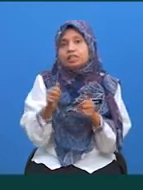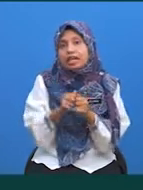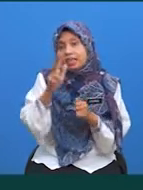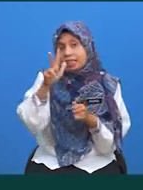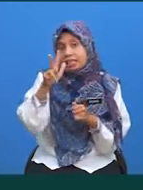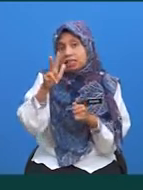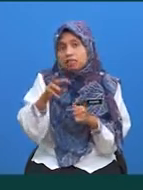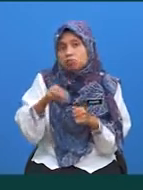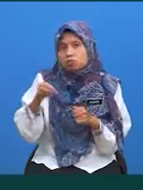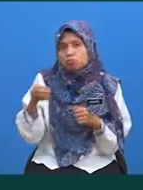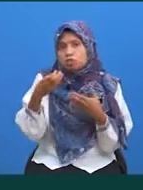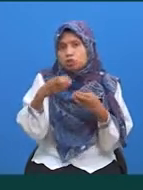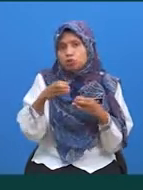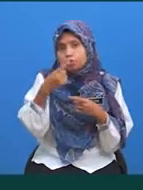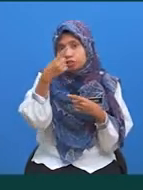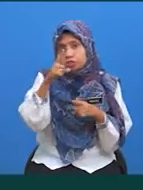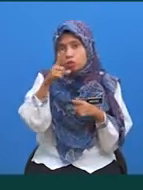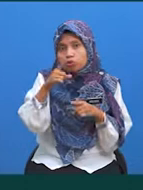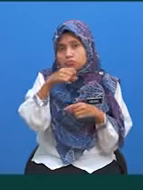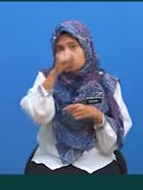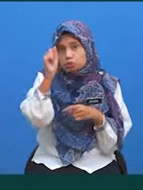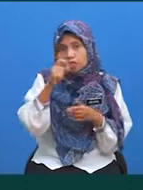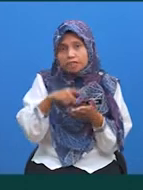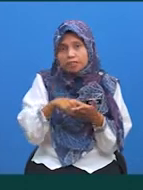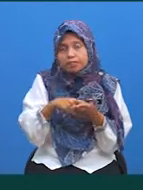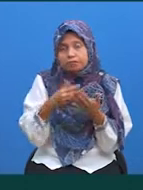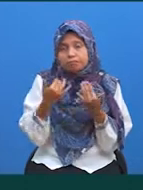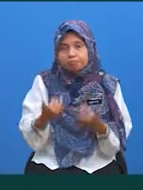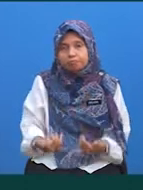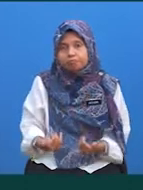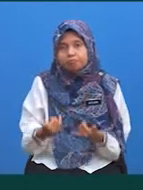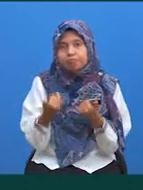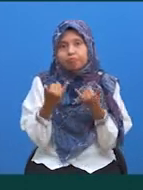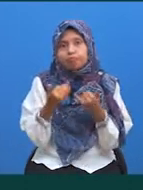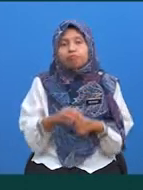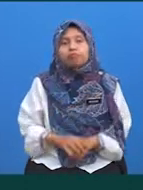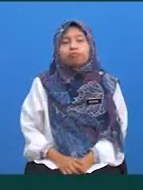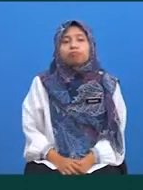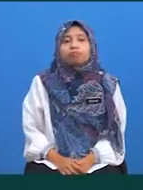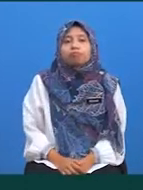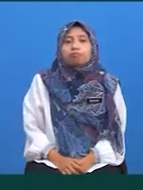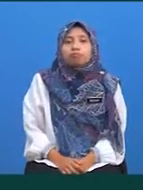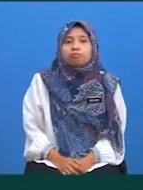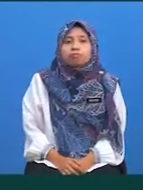Murid-murid, cuba jawab soalan ini Seberapa pantas yang boleh